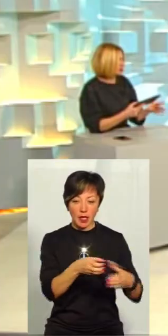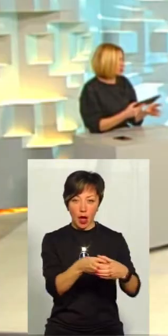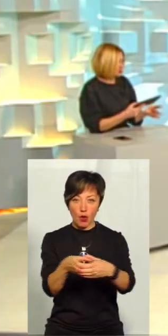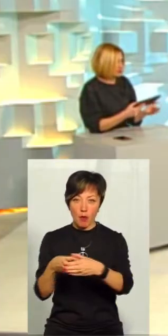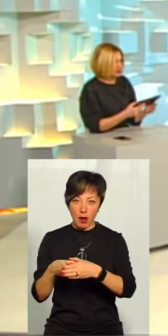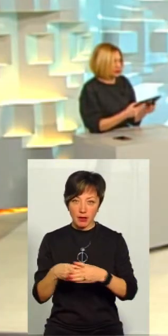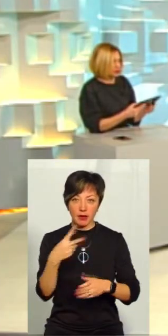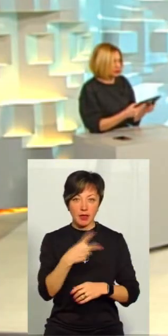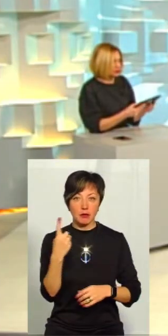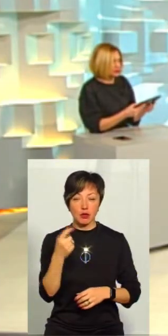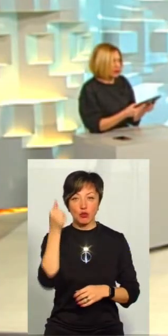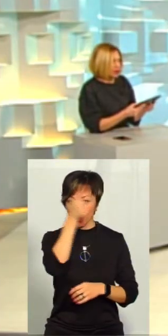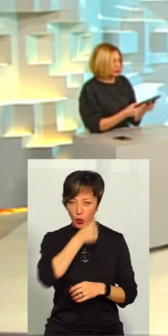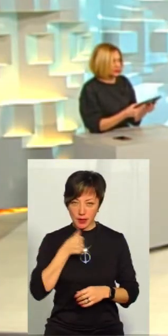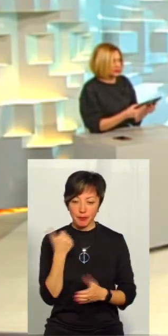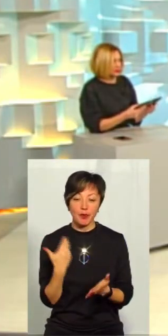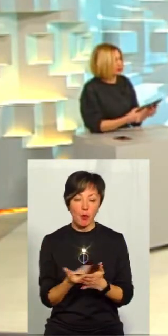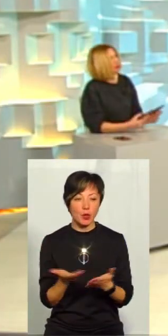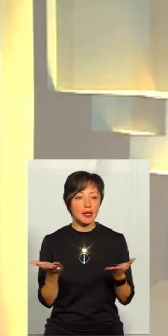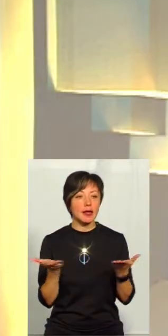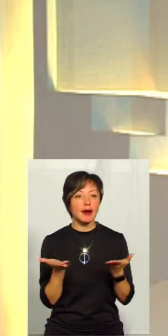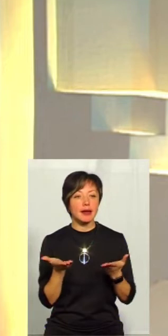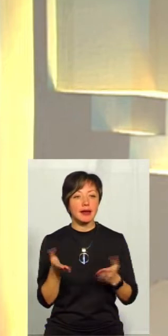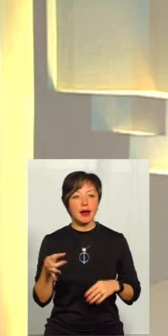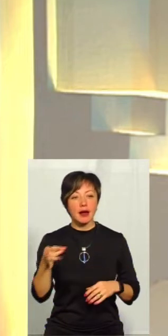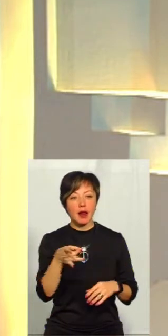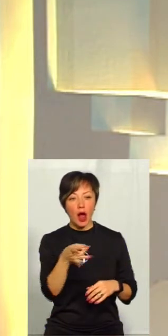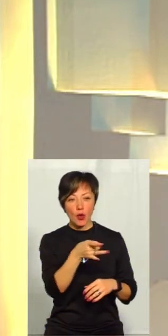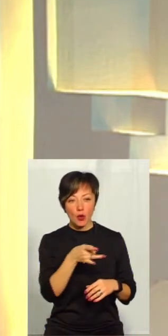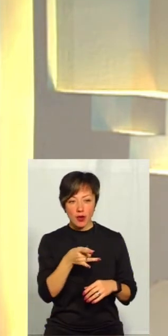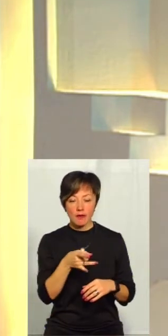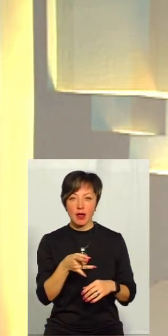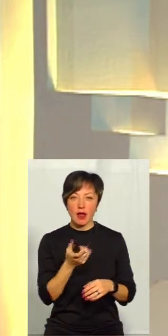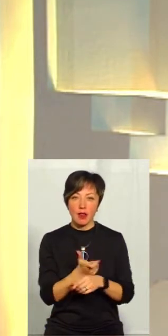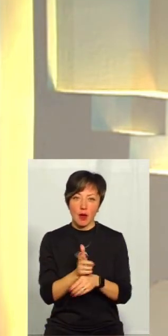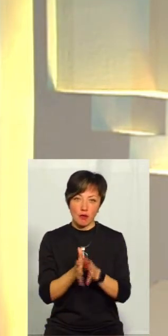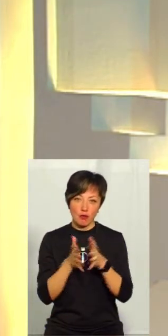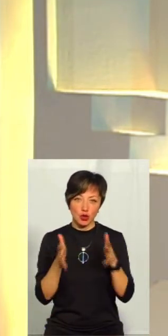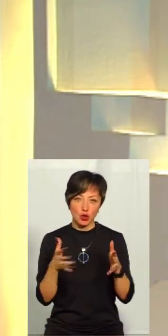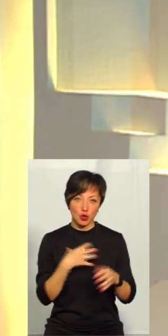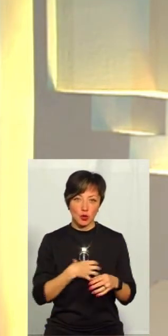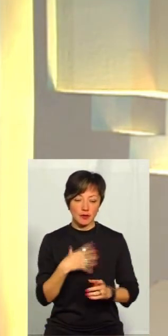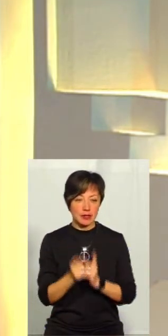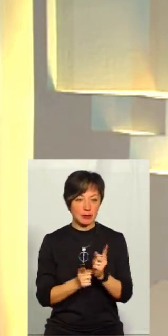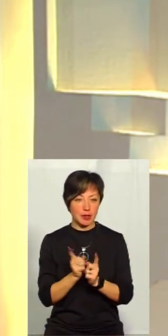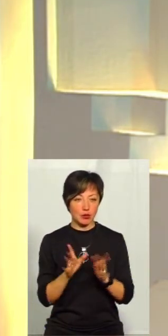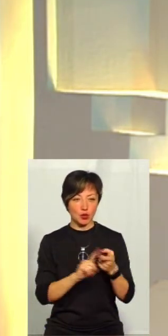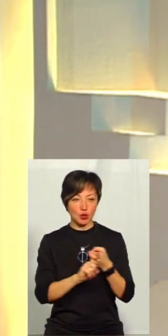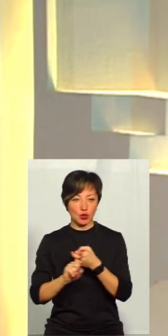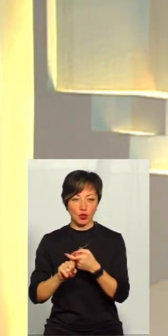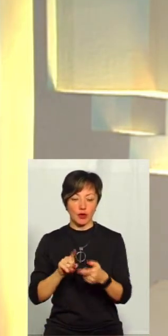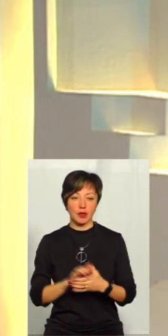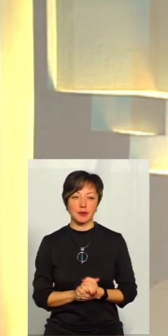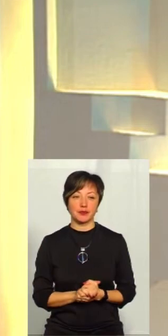громади у 2021 році. От яких районів на Хмельниччині найбільш суттєві зміни будуть стосуватися?